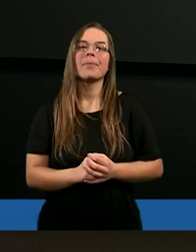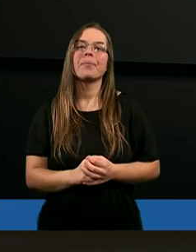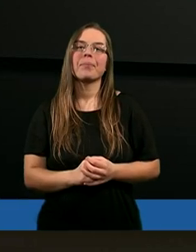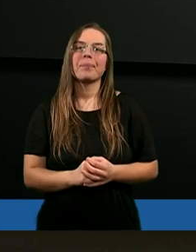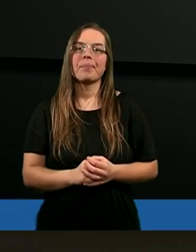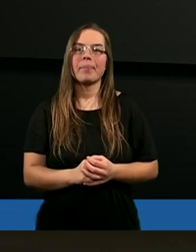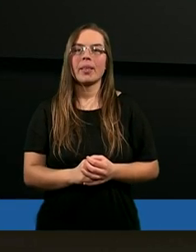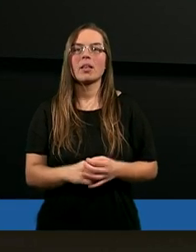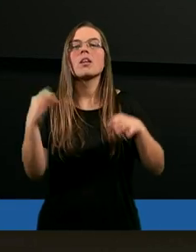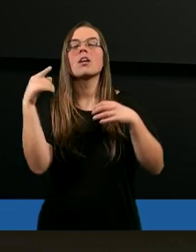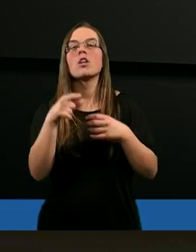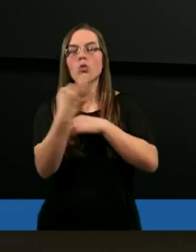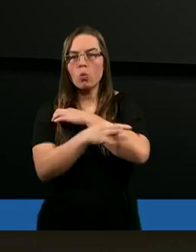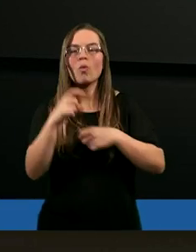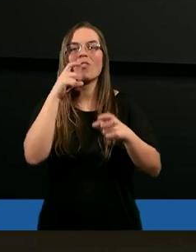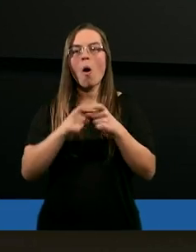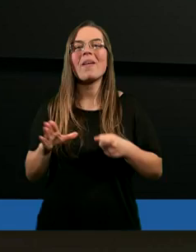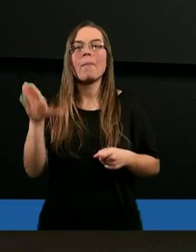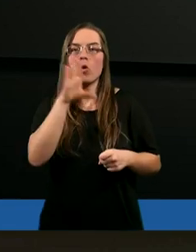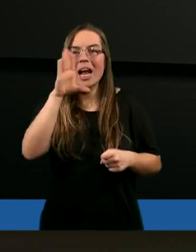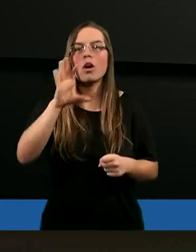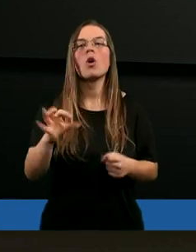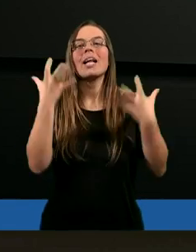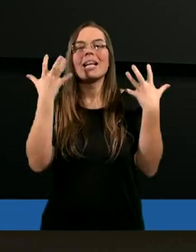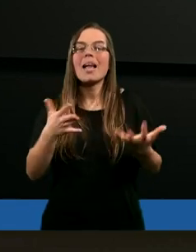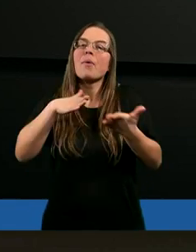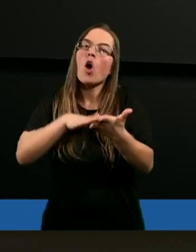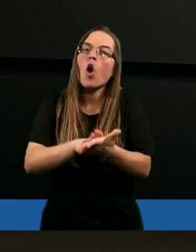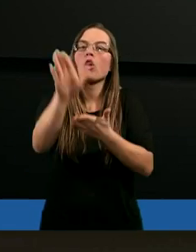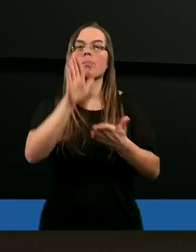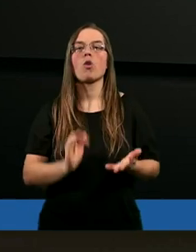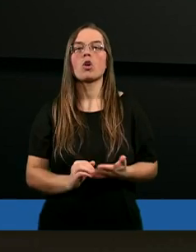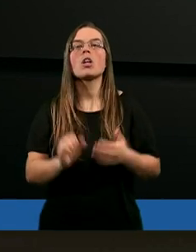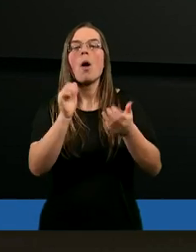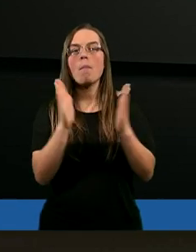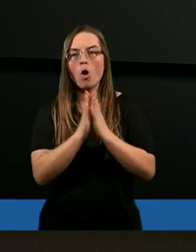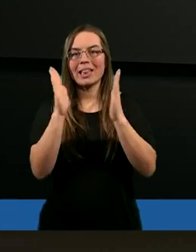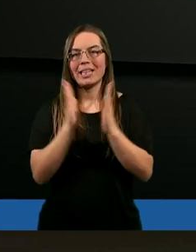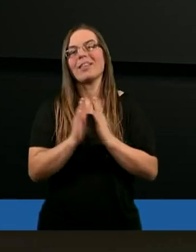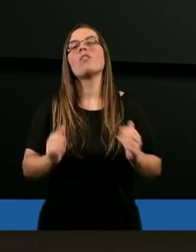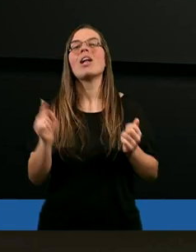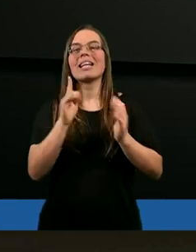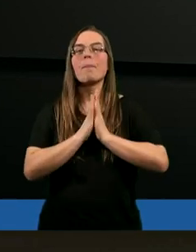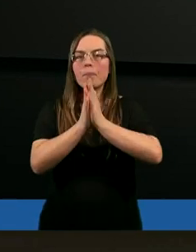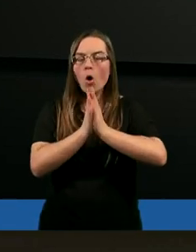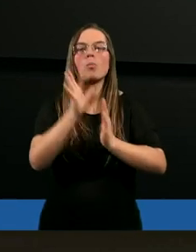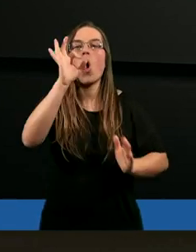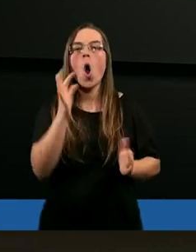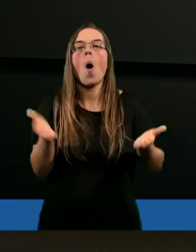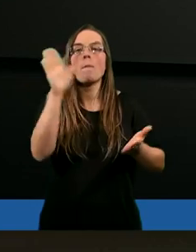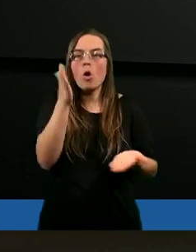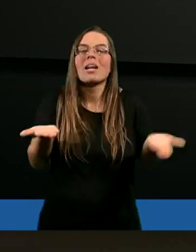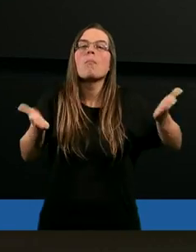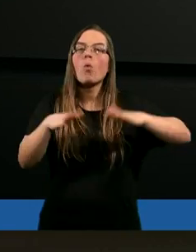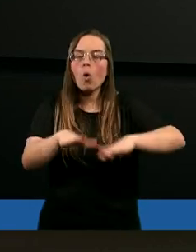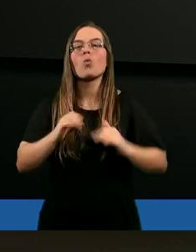W studium Słowa Bożego chcemy rozpocząć modlitwą z prośbą o Boże